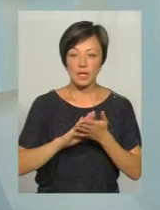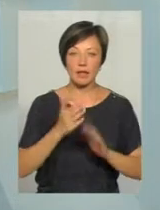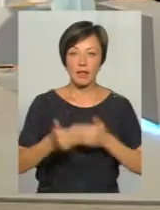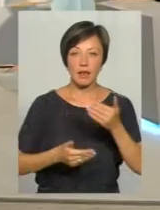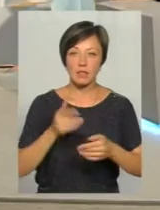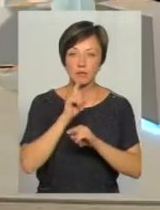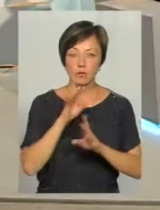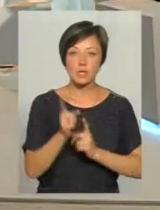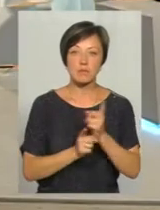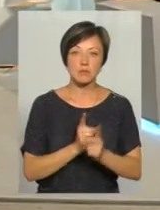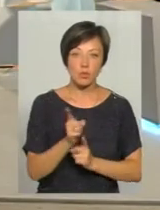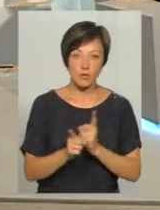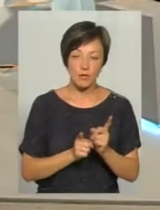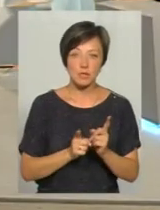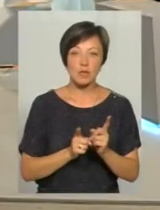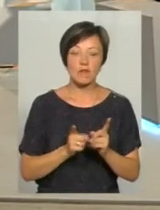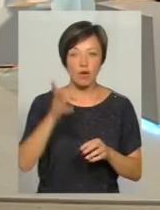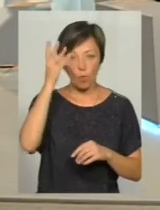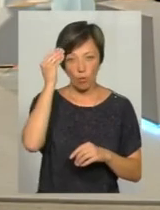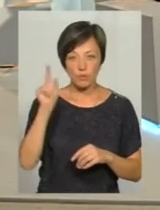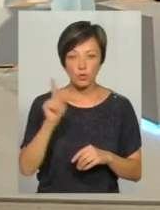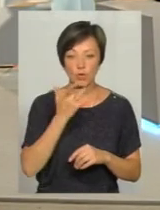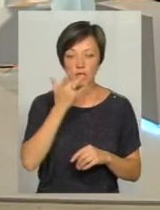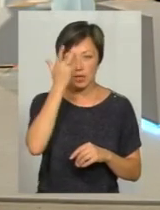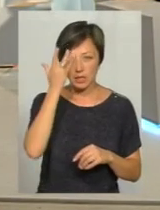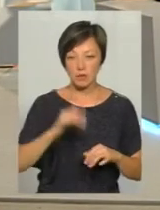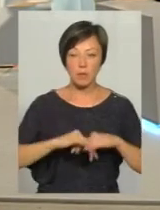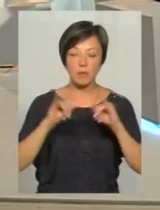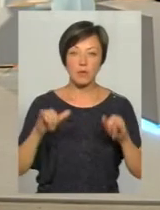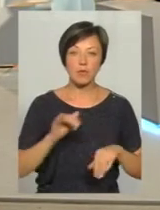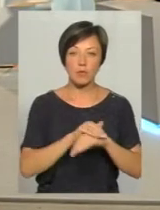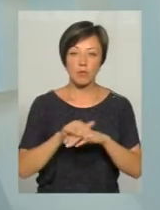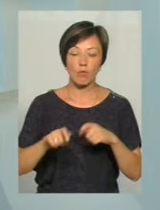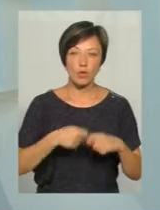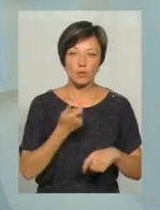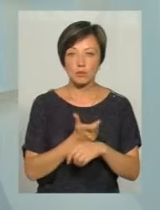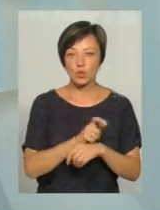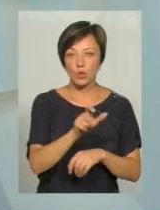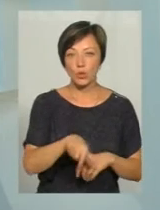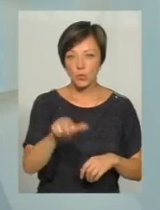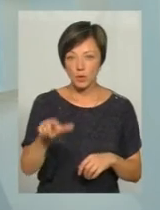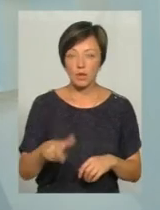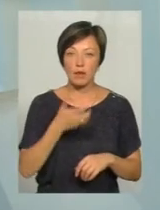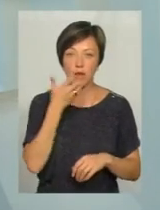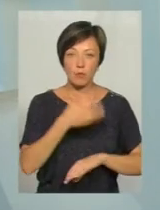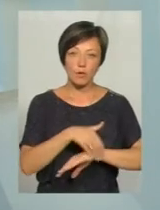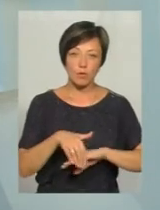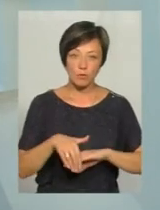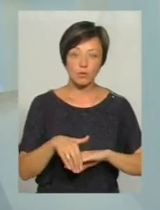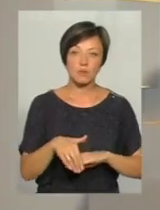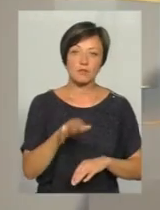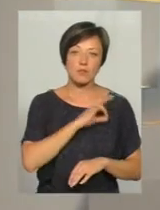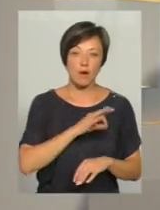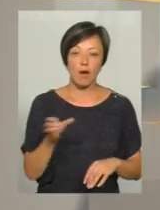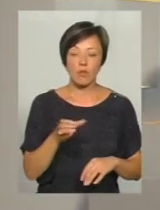буде змінюватися, враховуючи, що все ж таки літо – це пік виявлення правопорушень, бо тут і більше людей, все ж таки тепло на вулицях, вони вживають